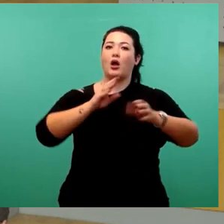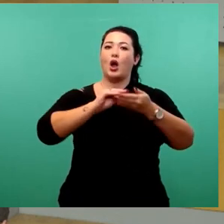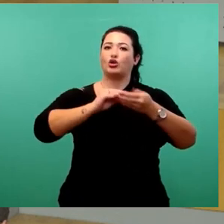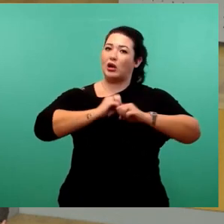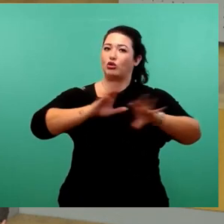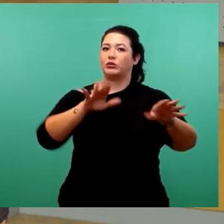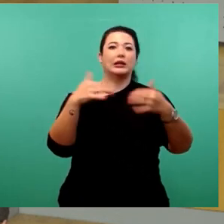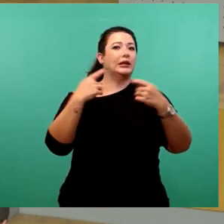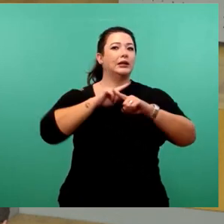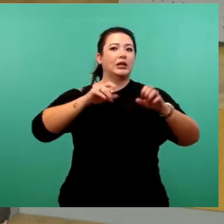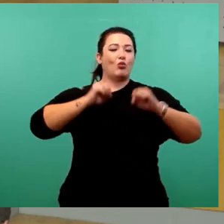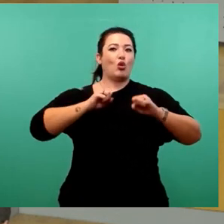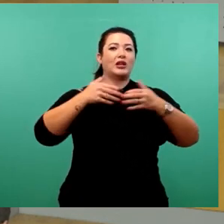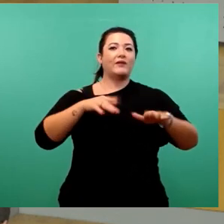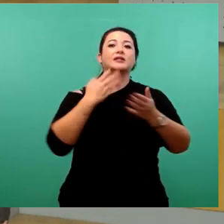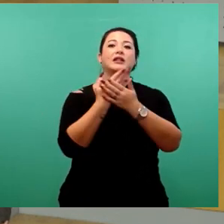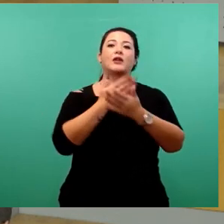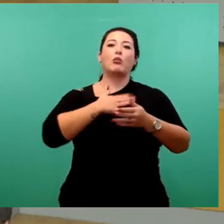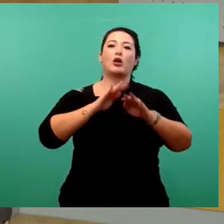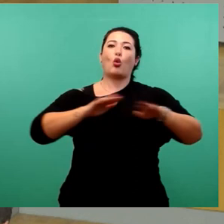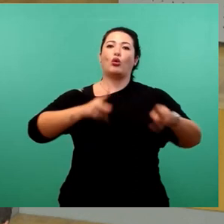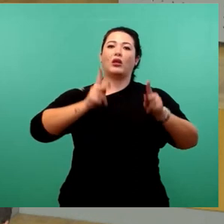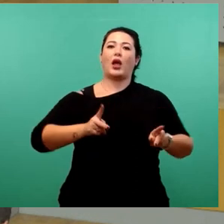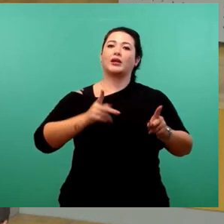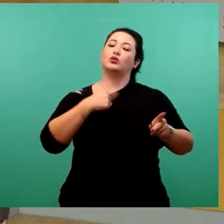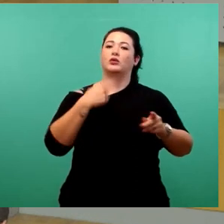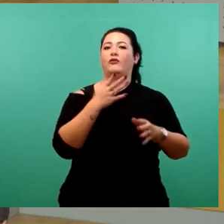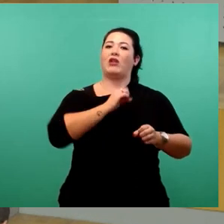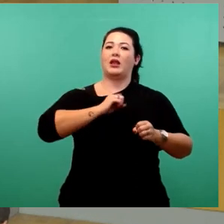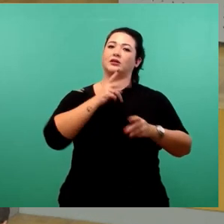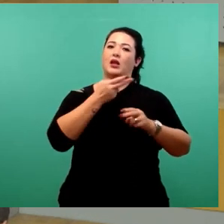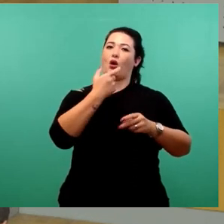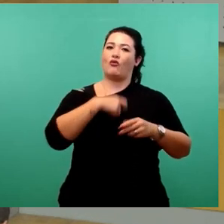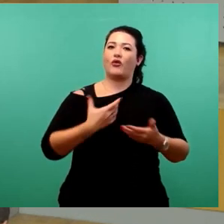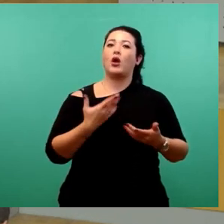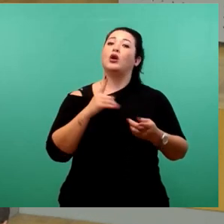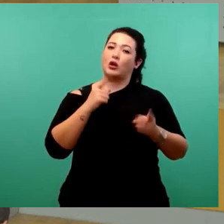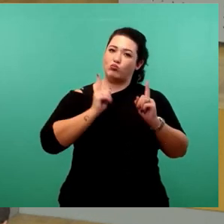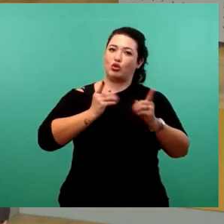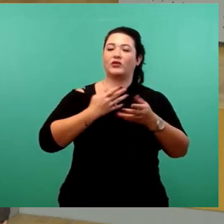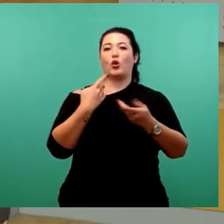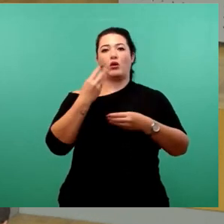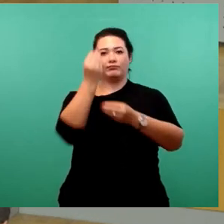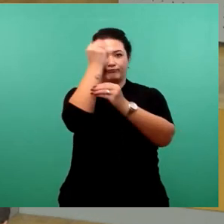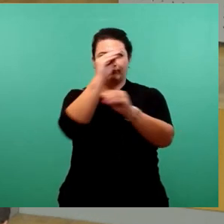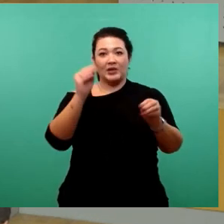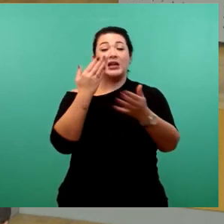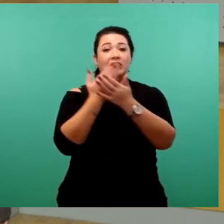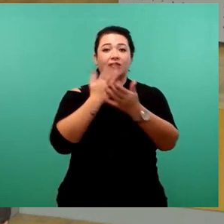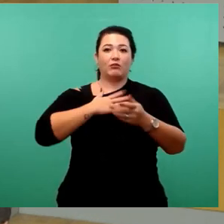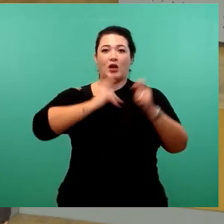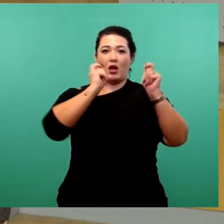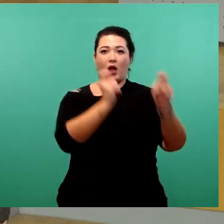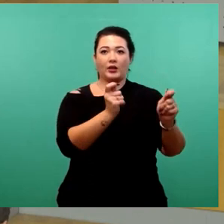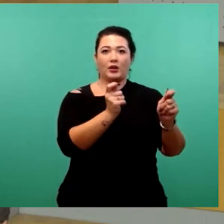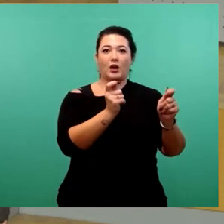nach Artikel 33 Grundgesetz im Gleichbehandlungsgrundsatz verletzt sehe. Auch das möchte ich rügen. Aus diesem Grund beantrage ich als Geschäftsordnungsantrag